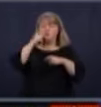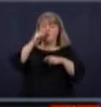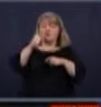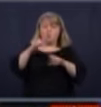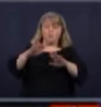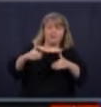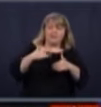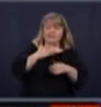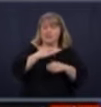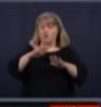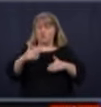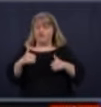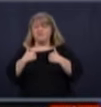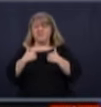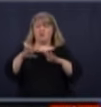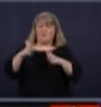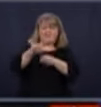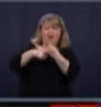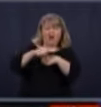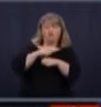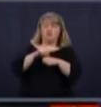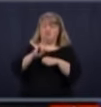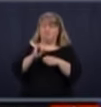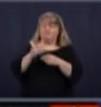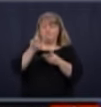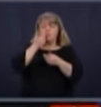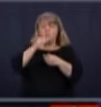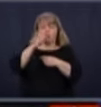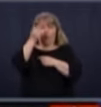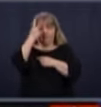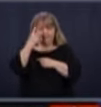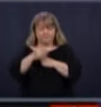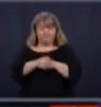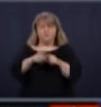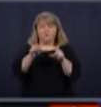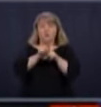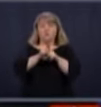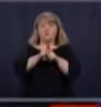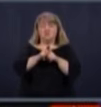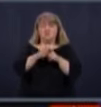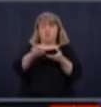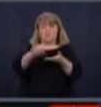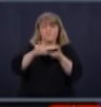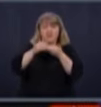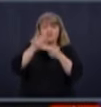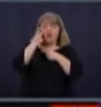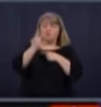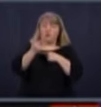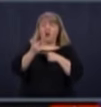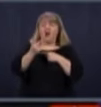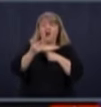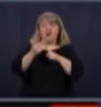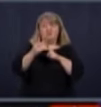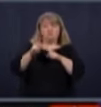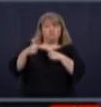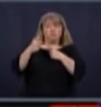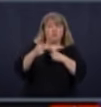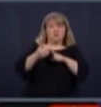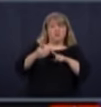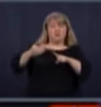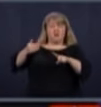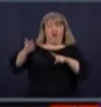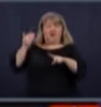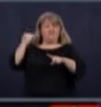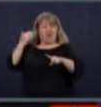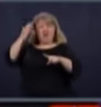CHSLD. m'a permis aussi de voir que les coupures qui ont eu lieu dans les dernières années, bien, ça a amené